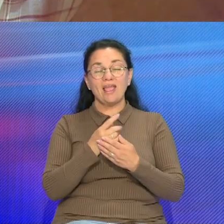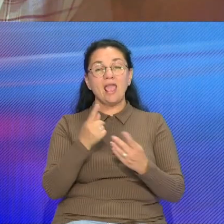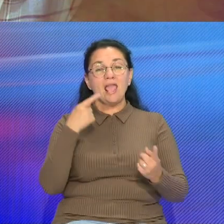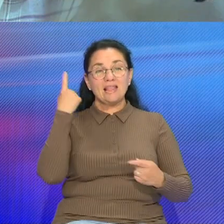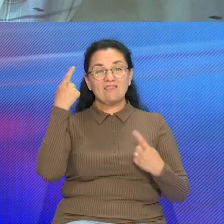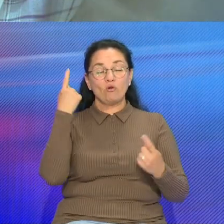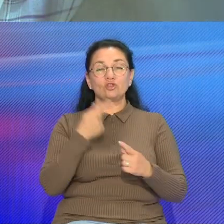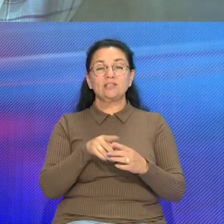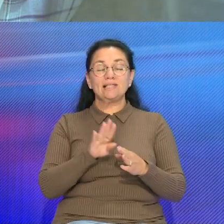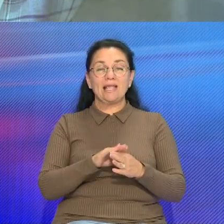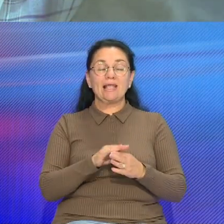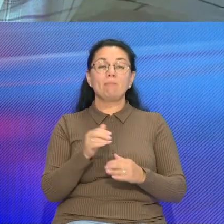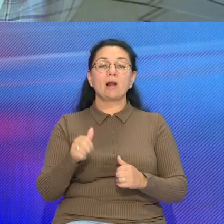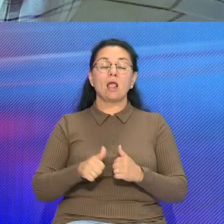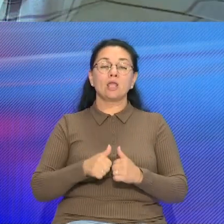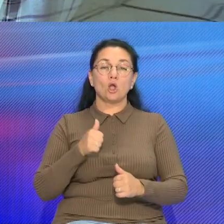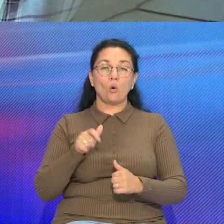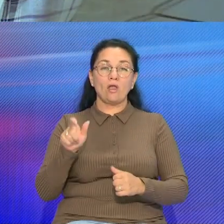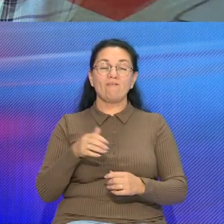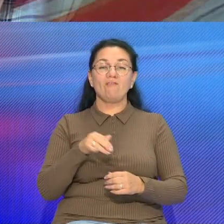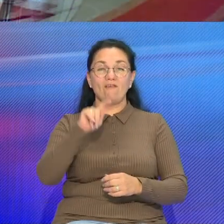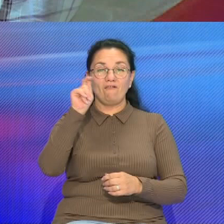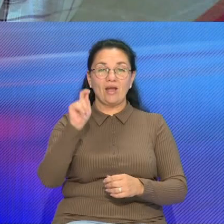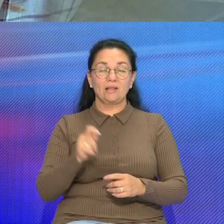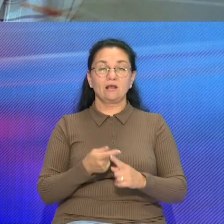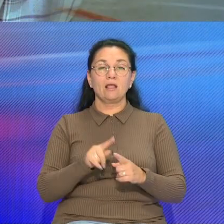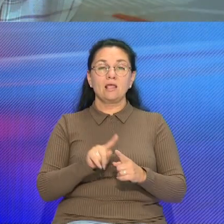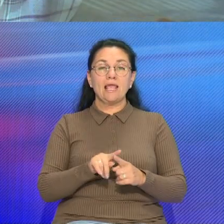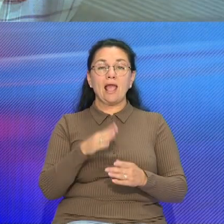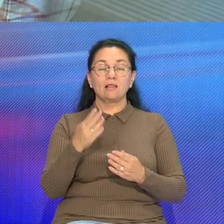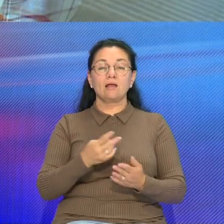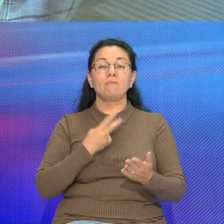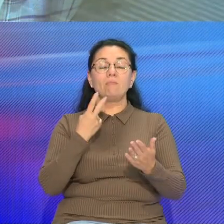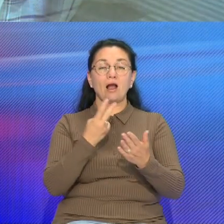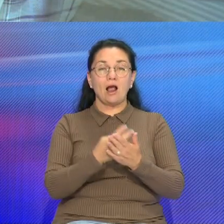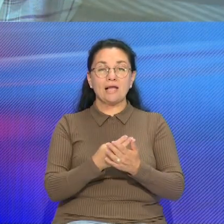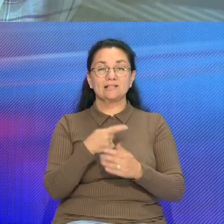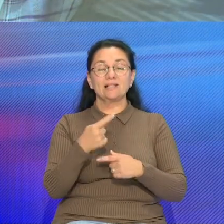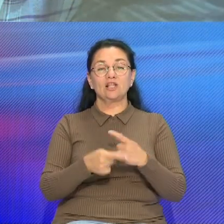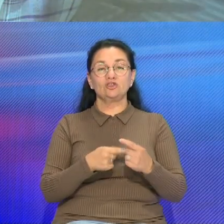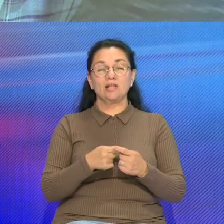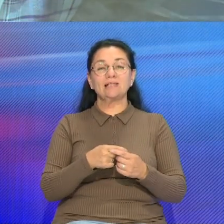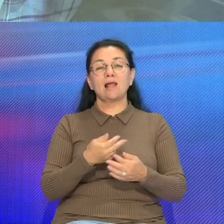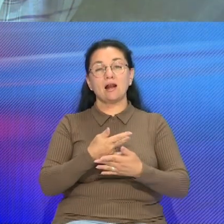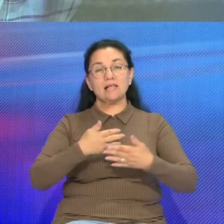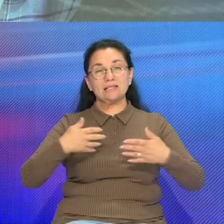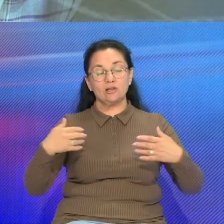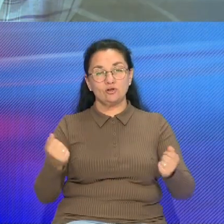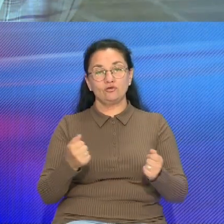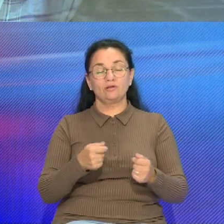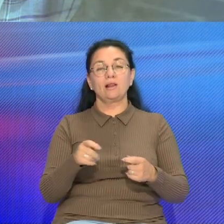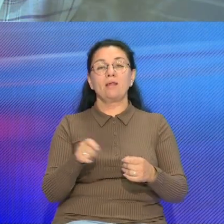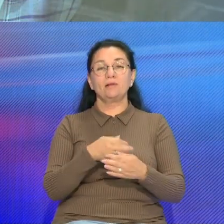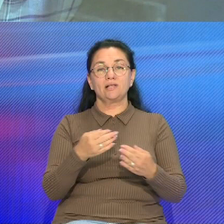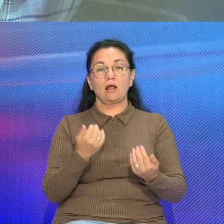памяти про героев и ахвяр великой чинной Яна адлюстравана про срозные техники и материалы Каже Вольга